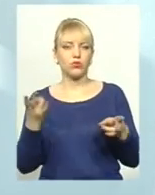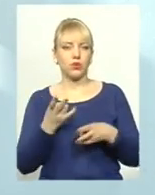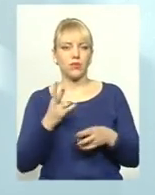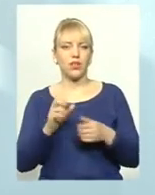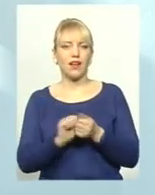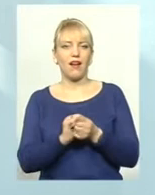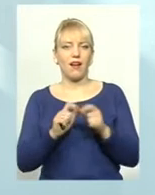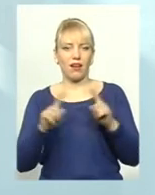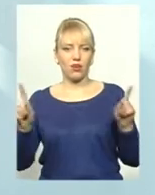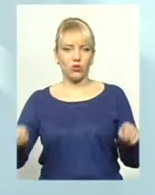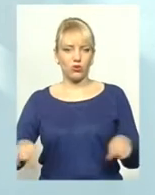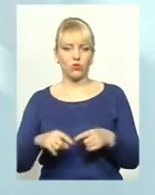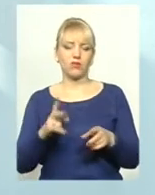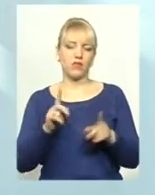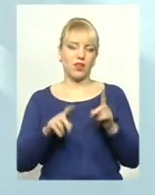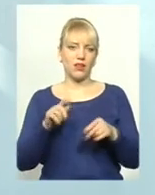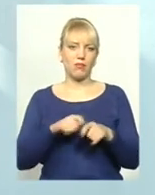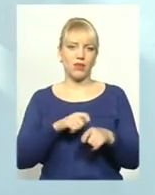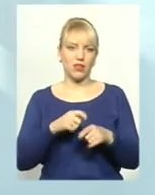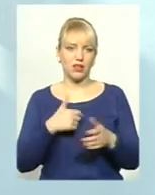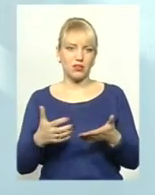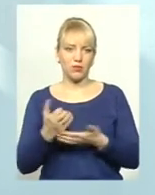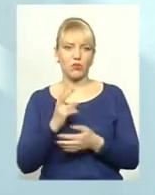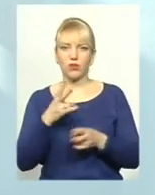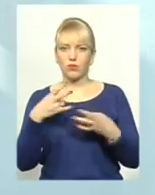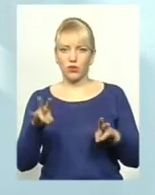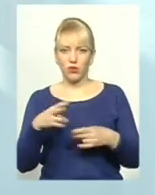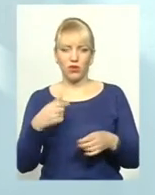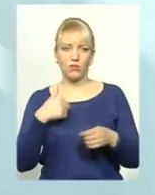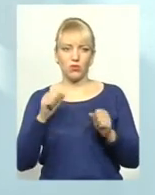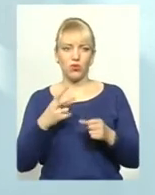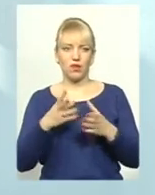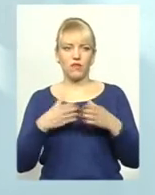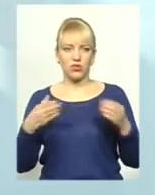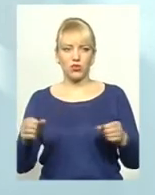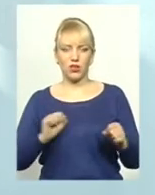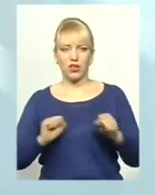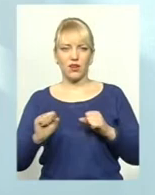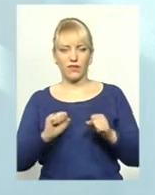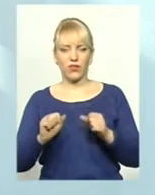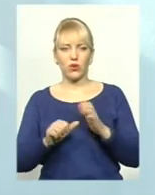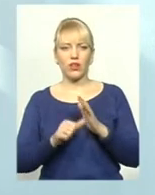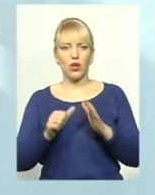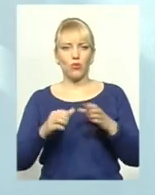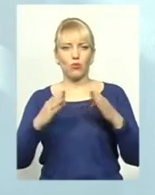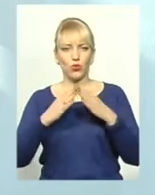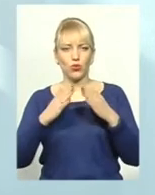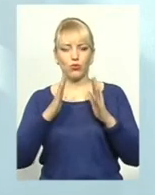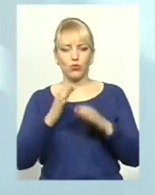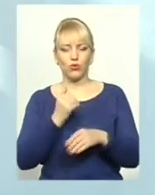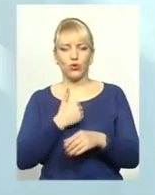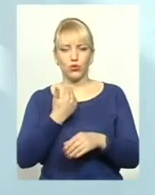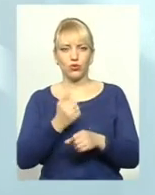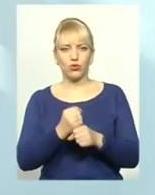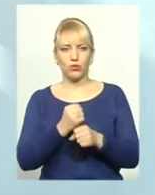Деякі матеріали ми збираємо, можливо, там в когось є непотрібні, то ми зараз будемо робити на весну, керівник притулку, завідувач притулку, хоче зробити